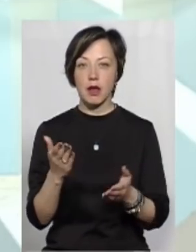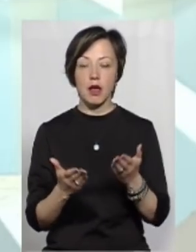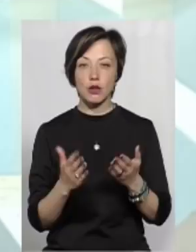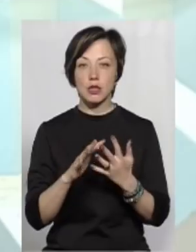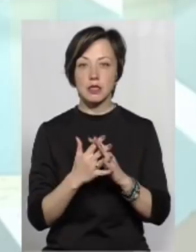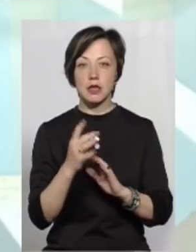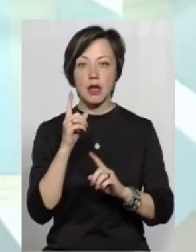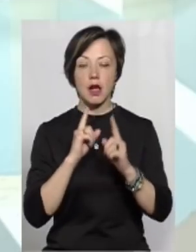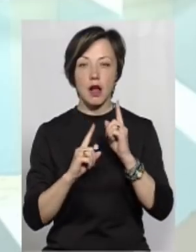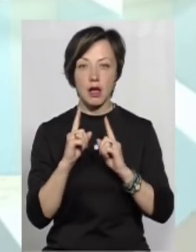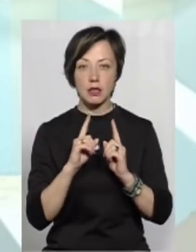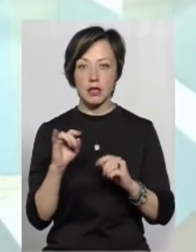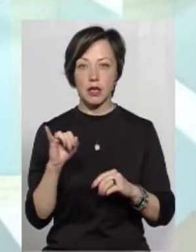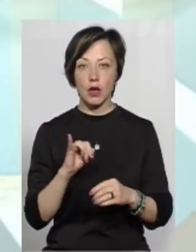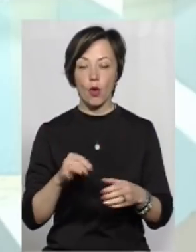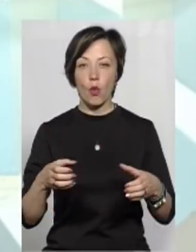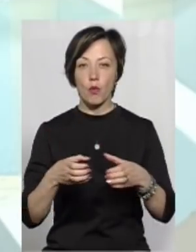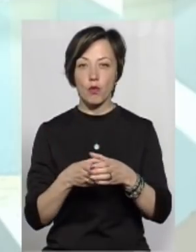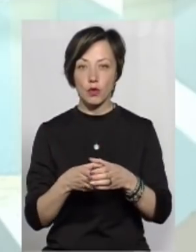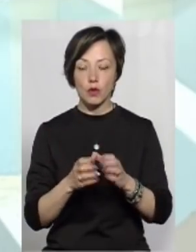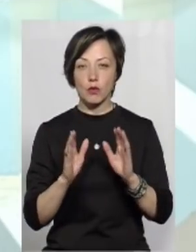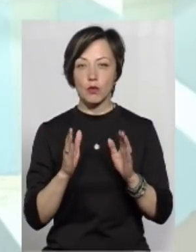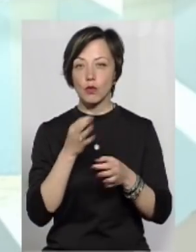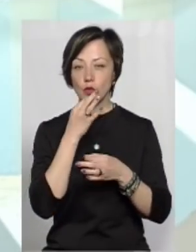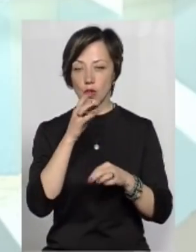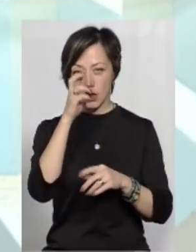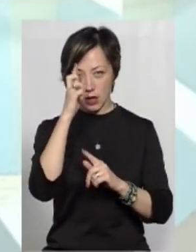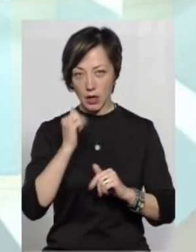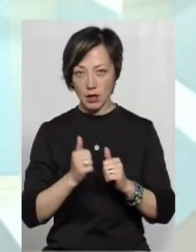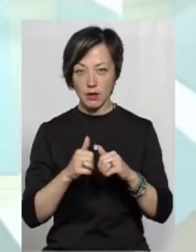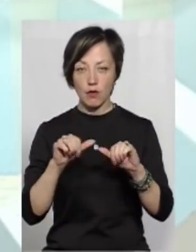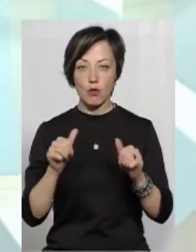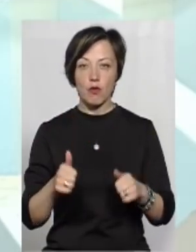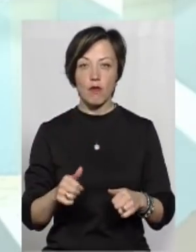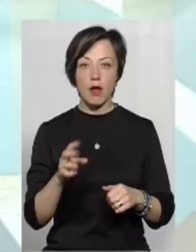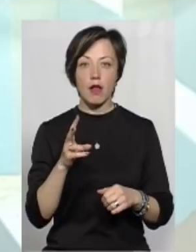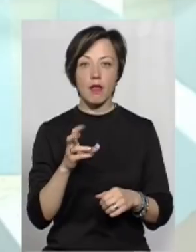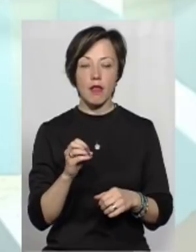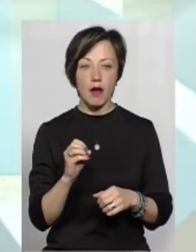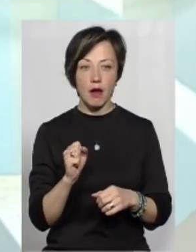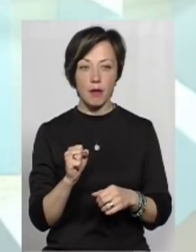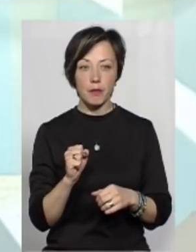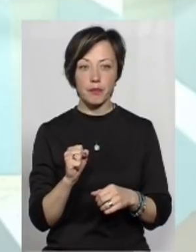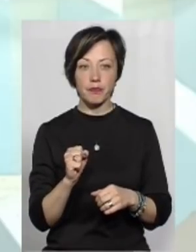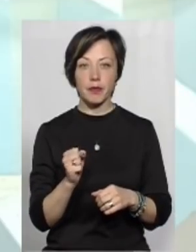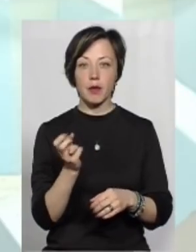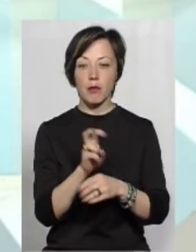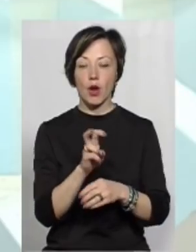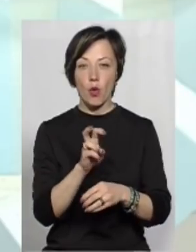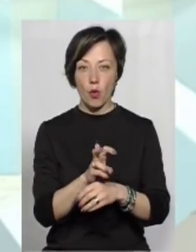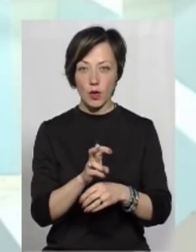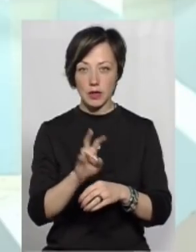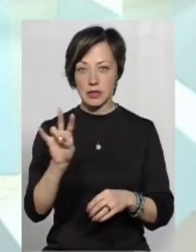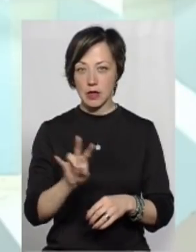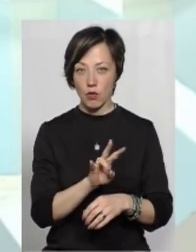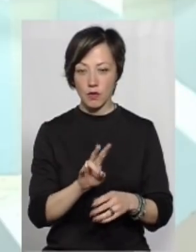сільрада і комуна чи община в будь-якій країні формувалася, по суті на приході, де був церковний приход,